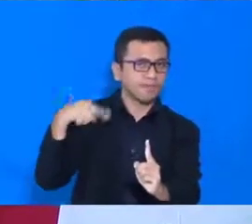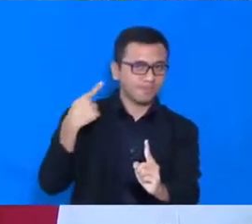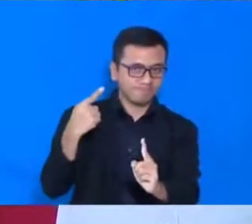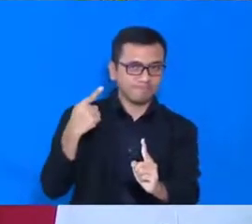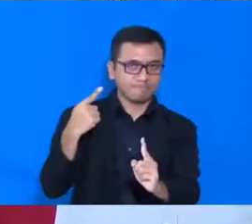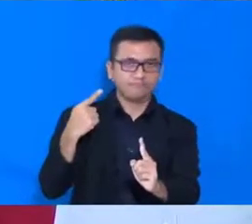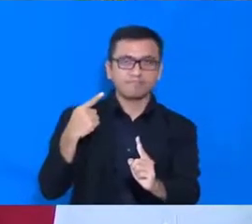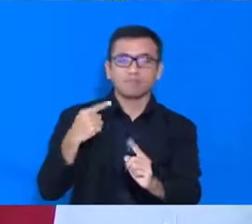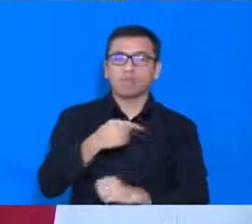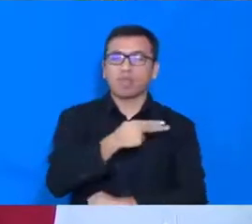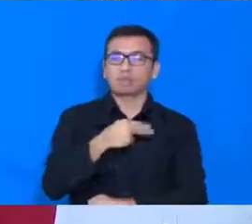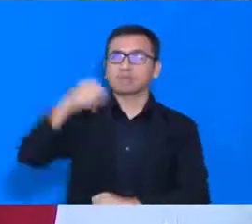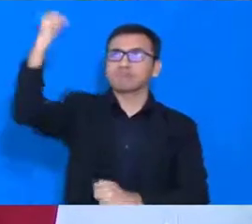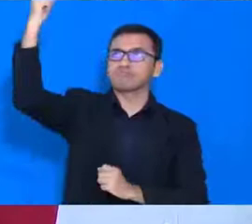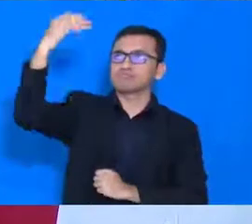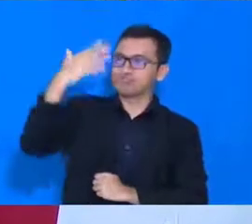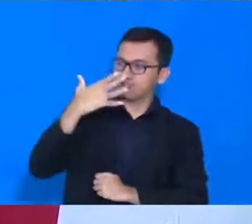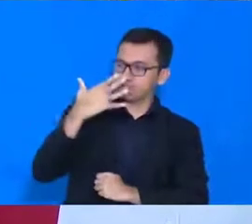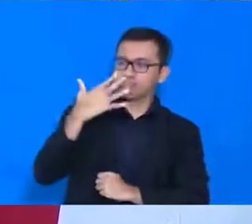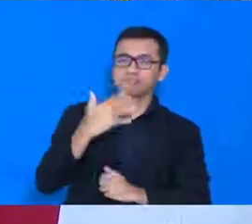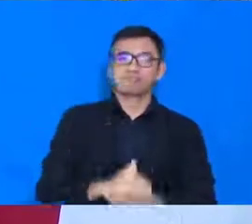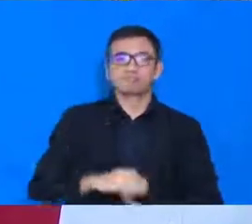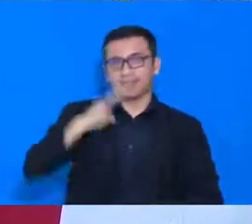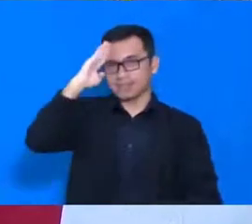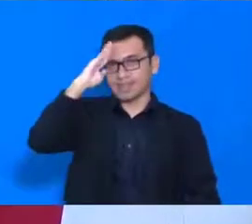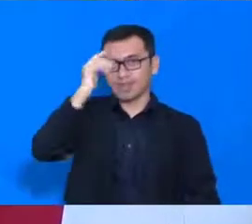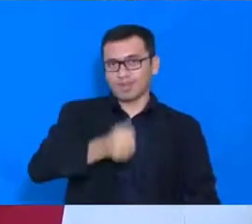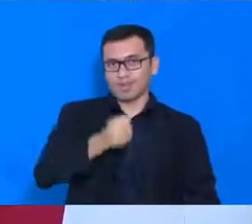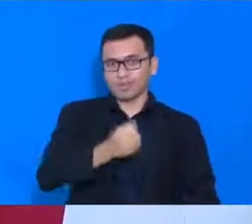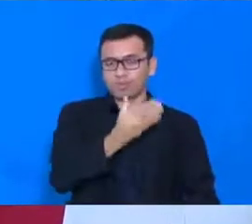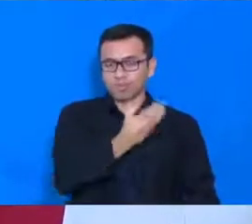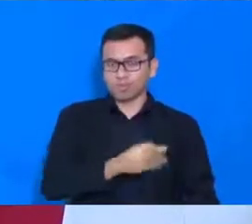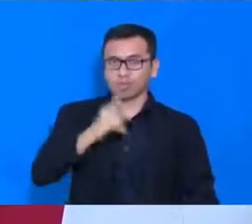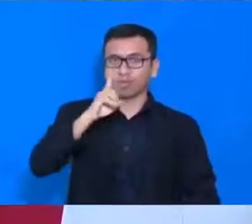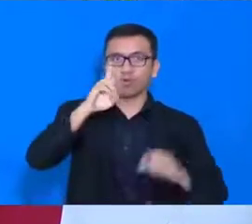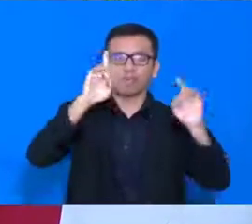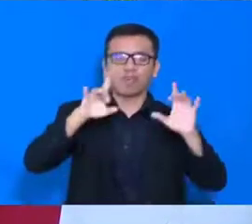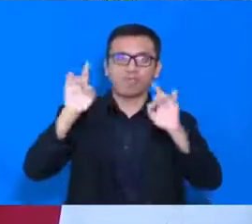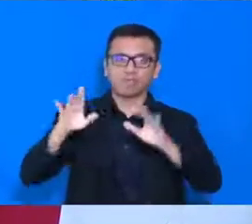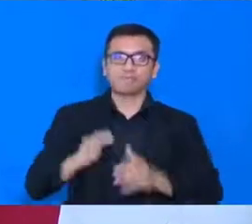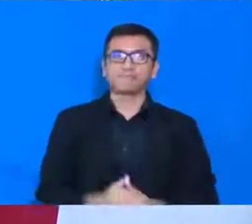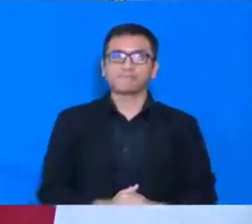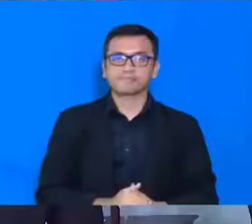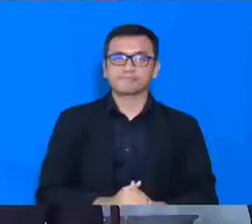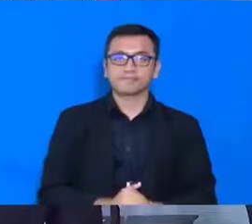Indonesia. Wabili Taufik Waidaya, Wassalamualaikum, Warahmatullahi Wabarakatuh.